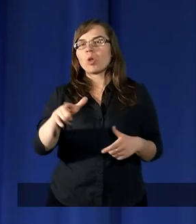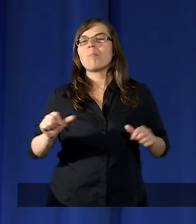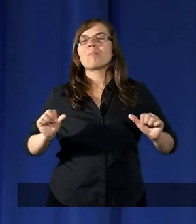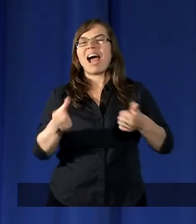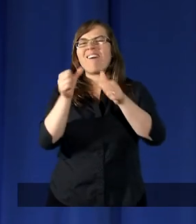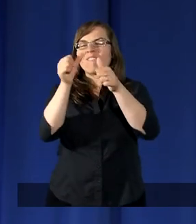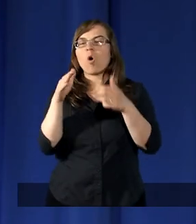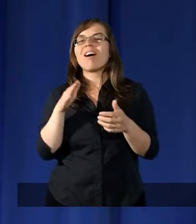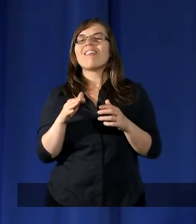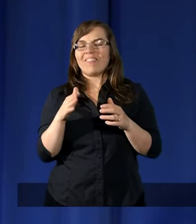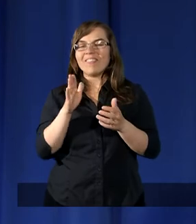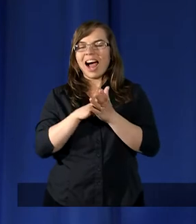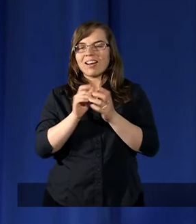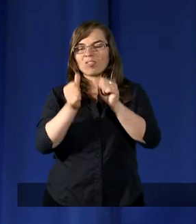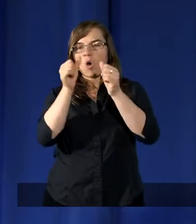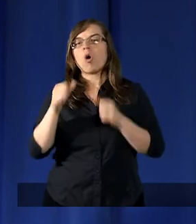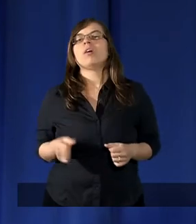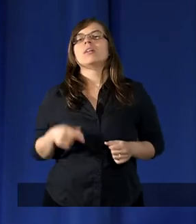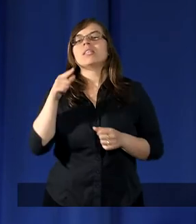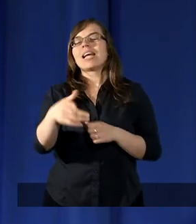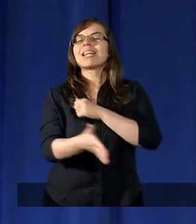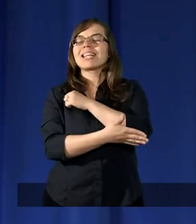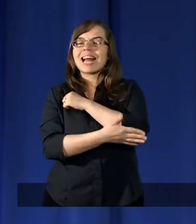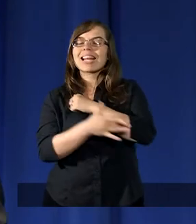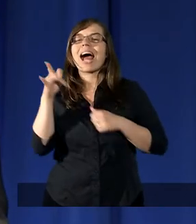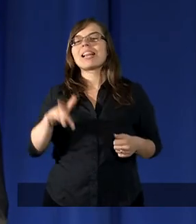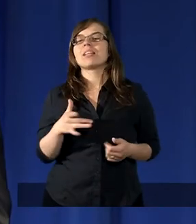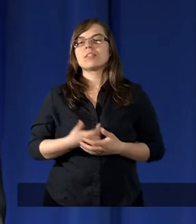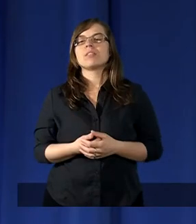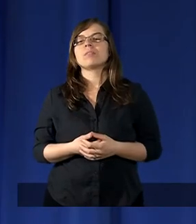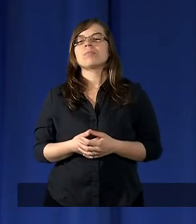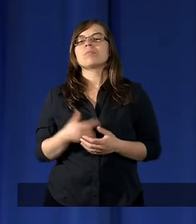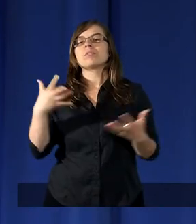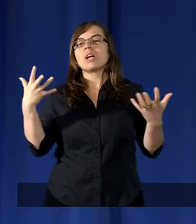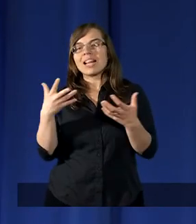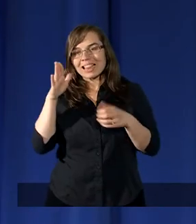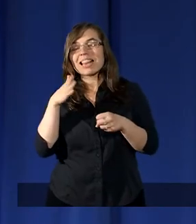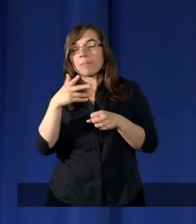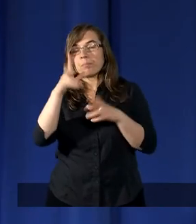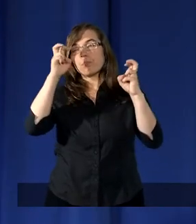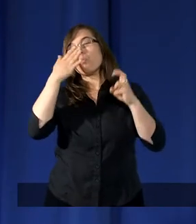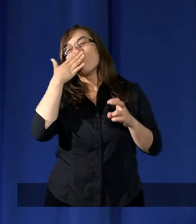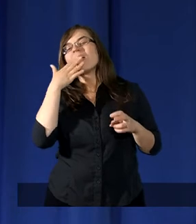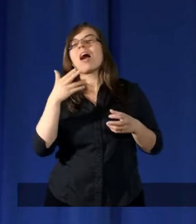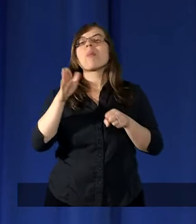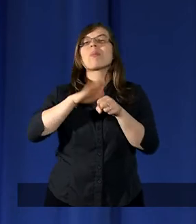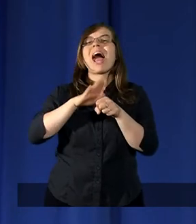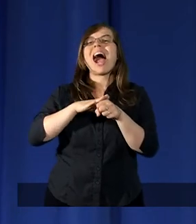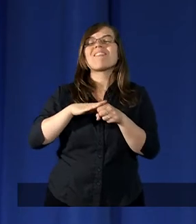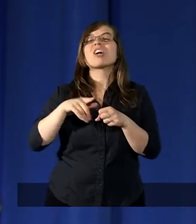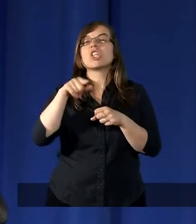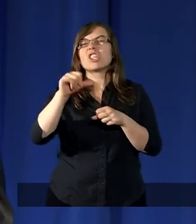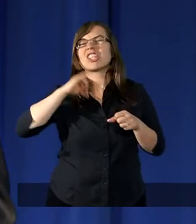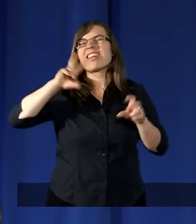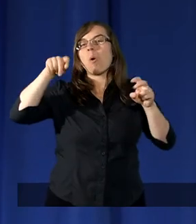bałwofalstwo pić według takiej zasady coś czy sobie nawarzyli to musicie